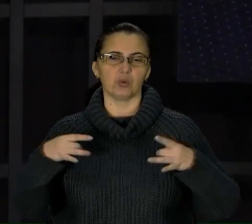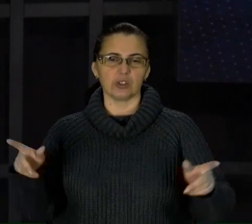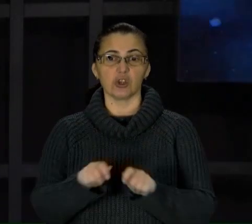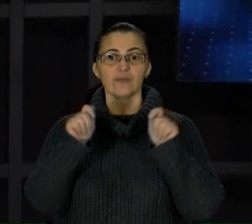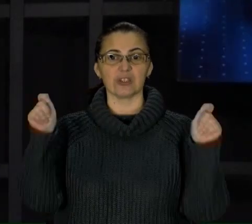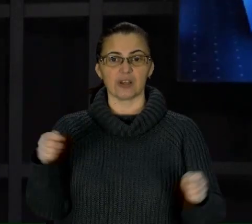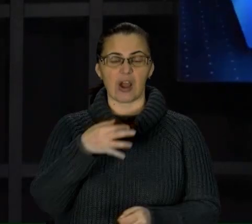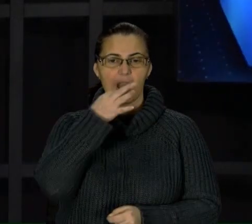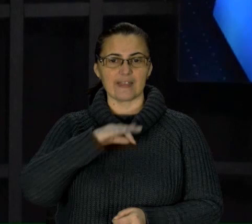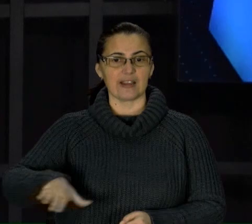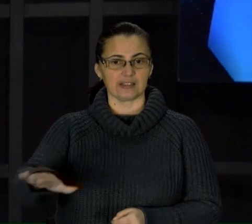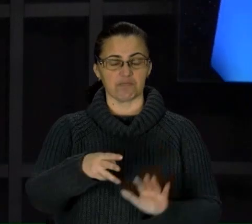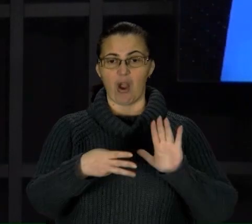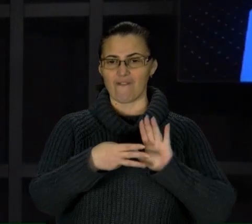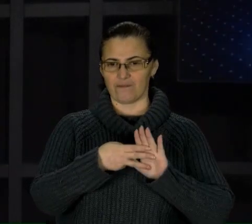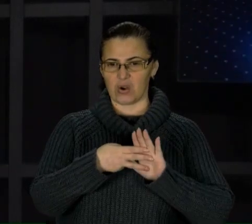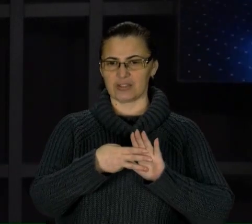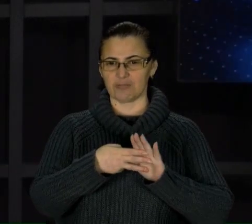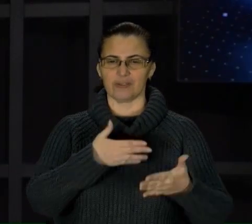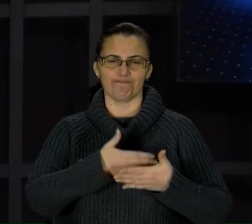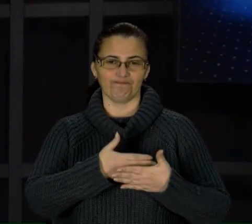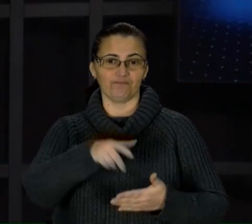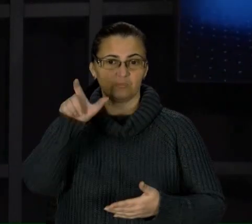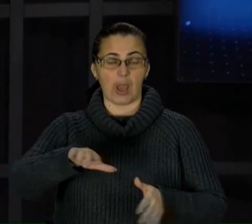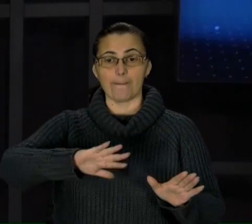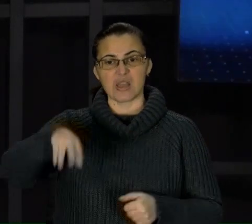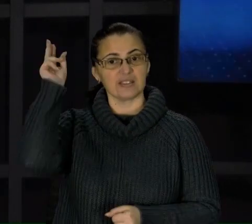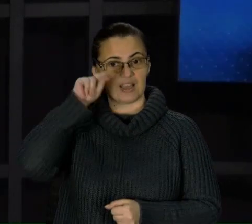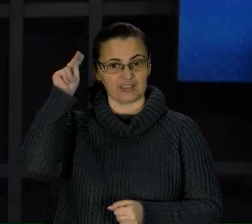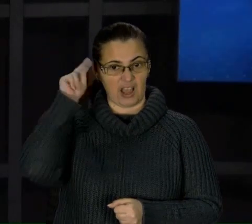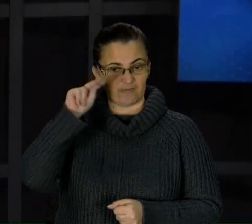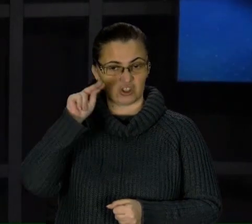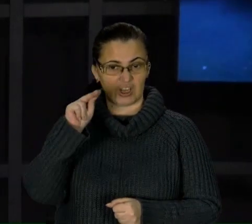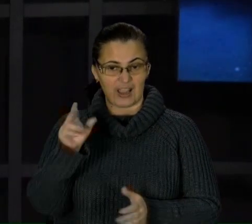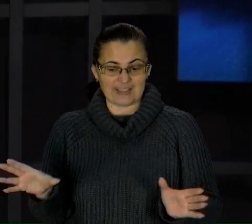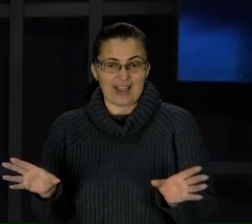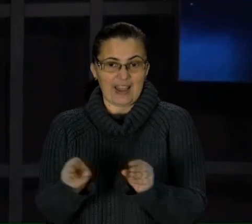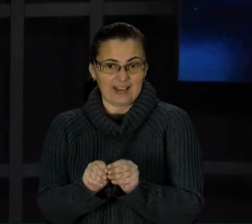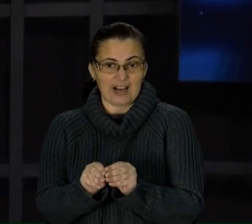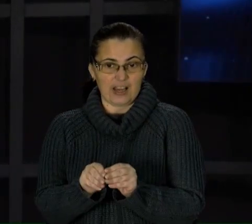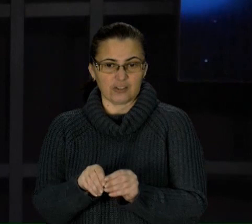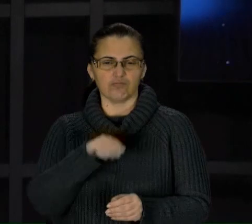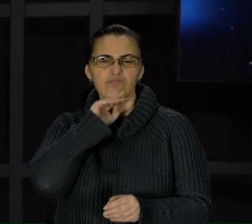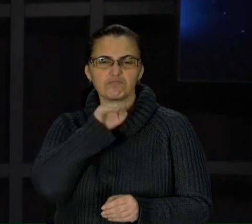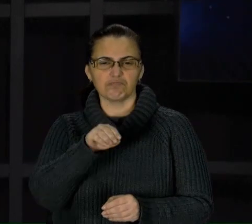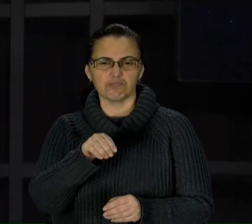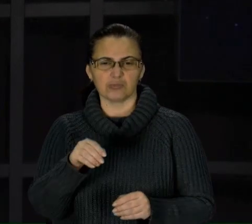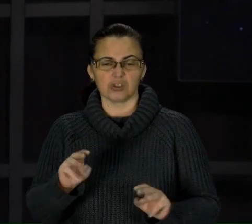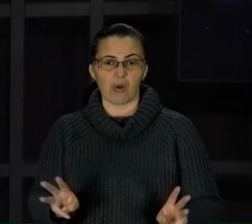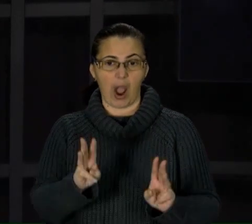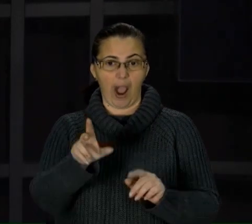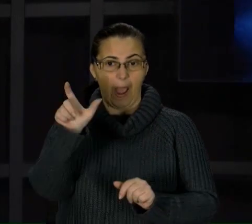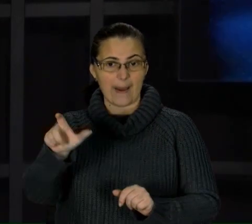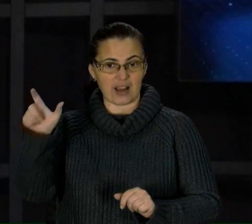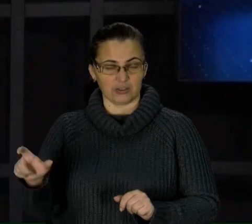Восьмеро добровольців після вишколу з професійними ДСНСниками стали на варту. Працювали, отримували